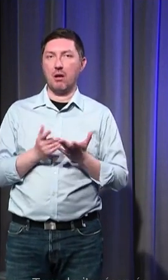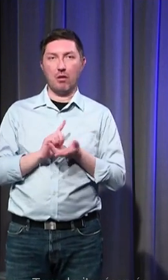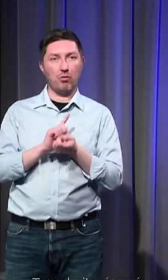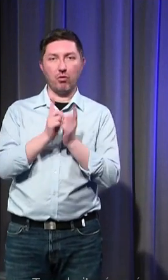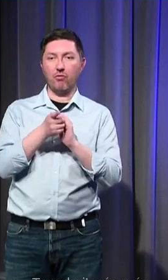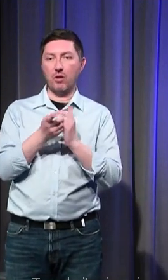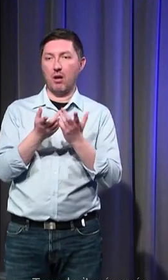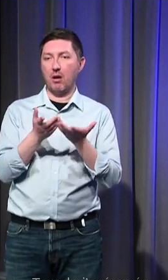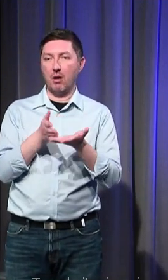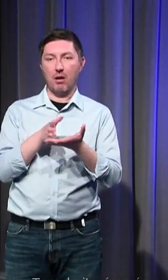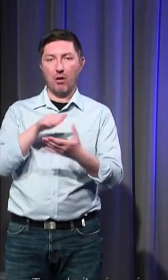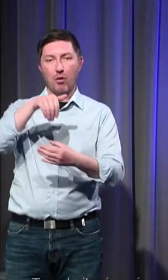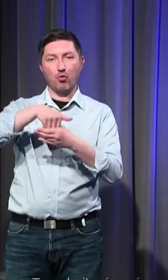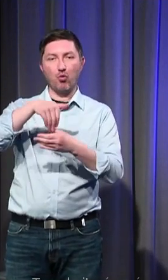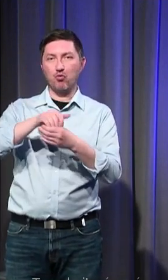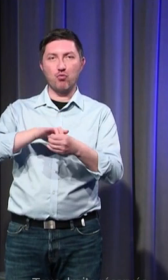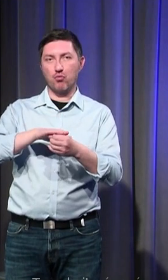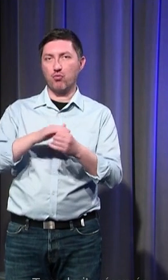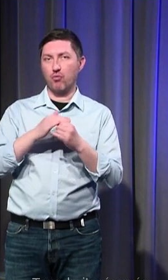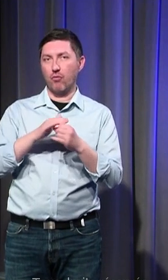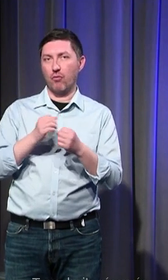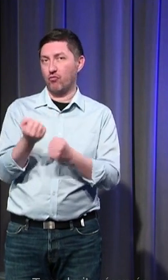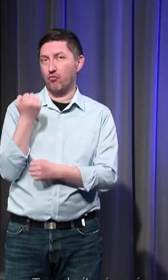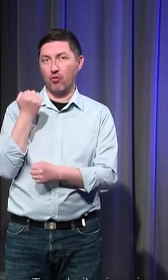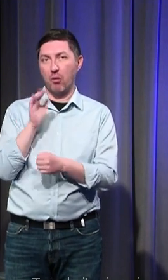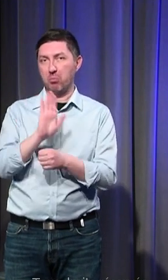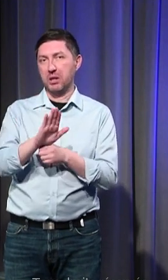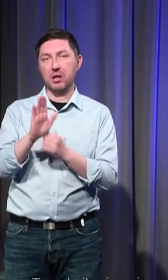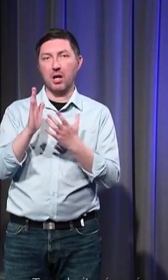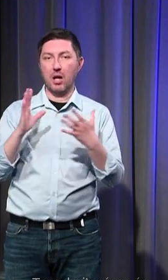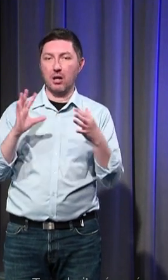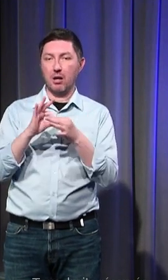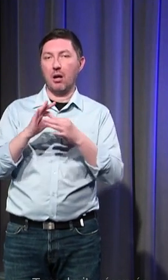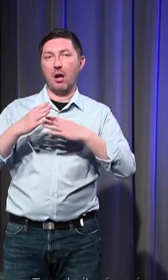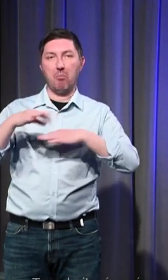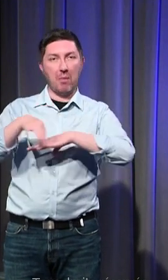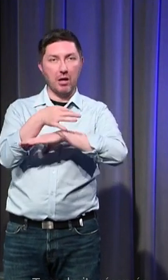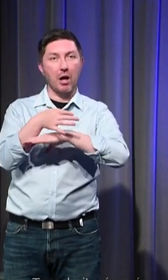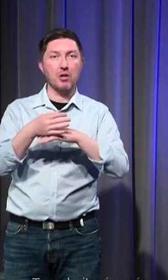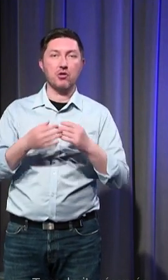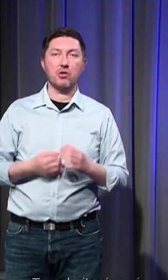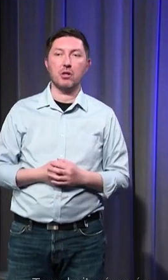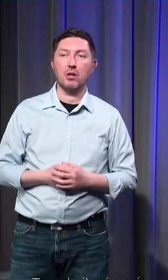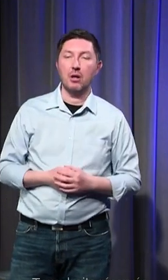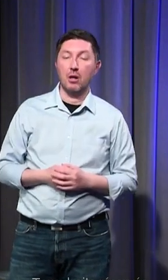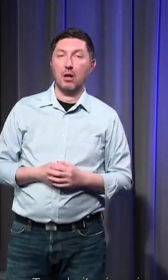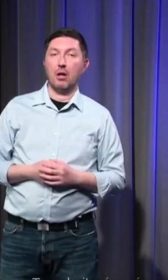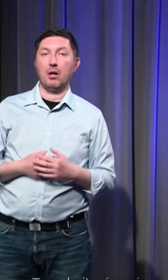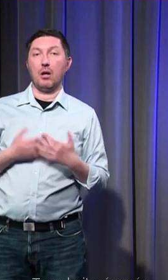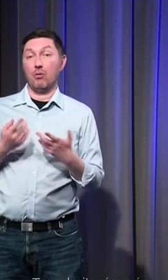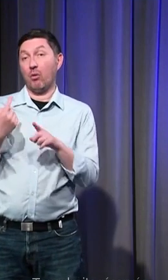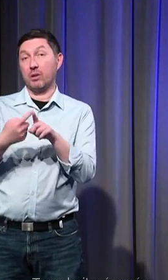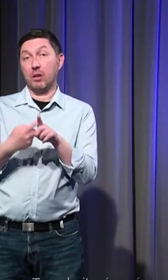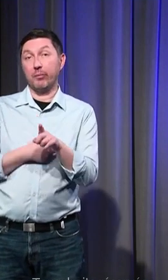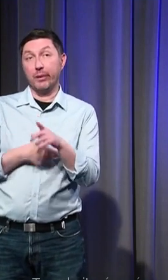du mariage du mariage hétérosexuel du sacrement du mariage qui est quand même solidifié à la fin du XIIe siècle petit à petit ça devient quand